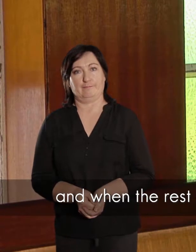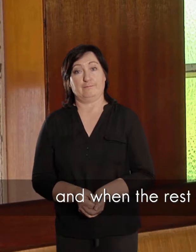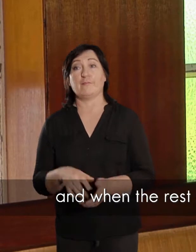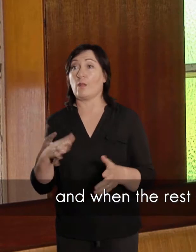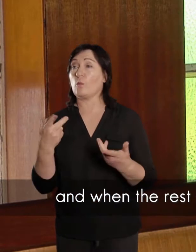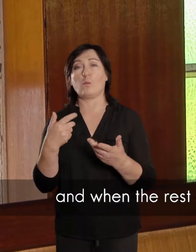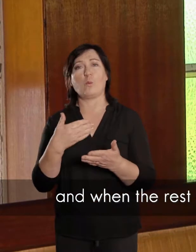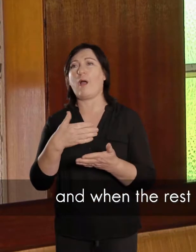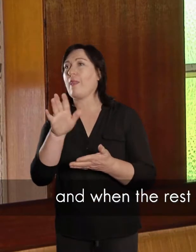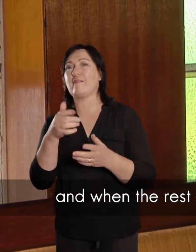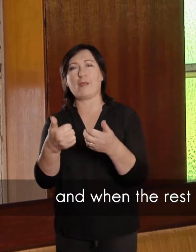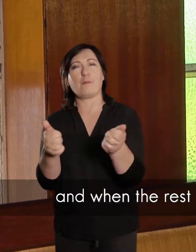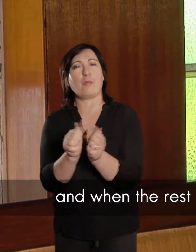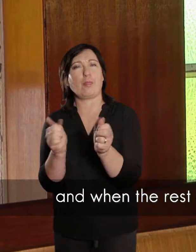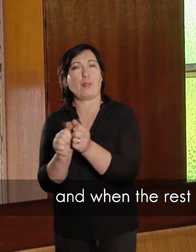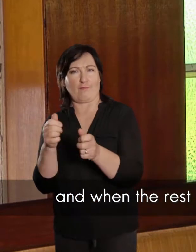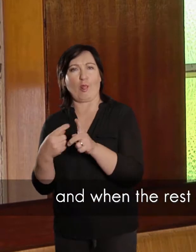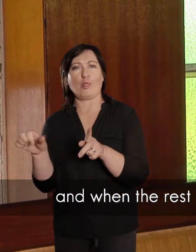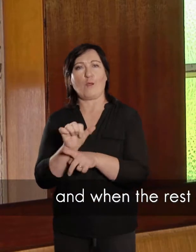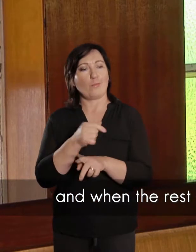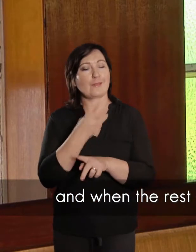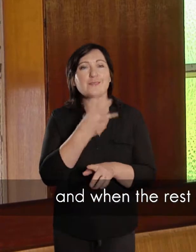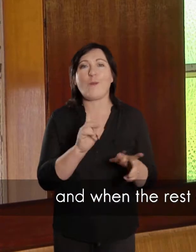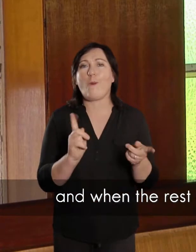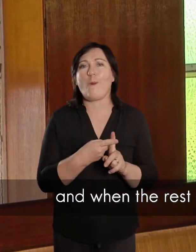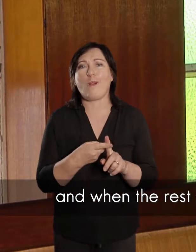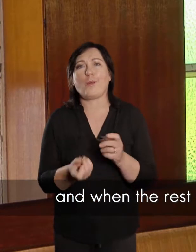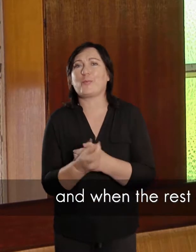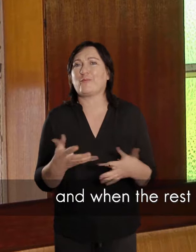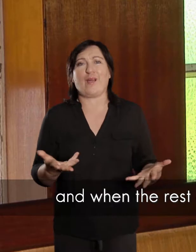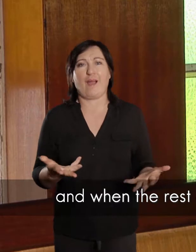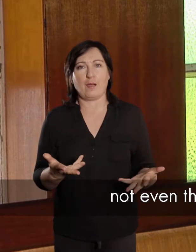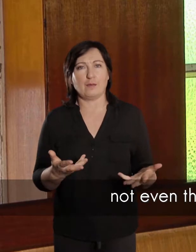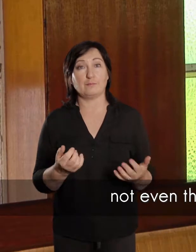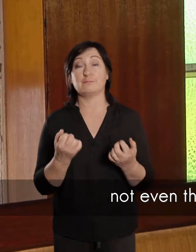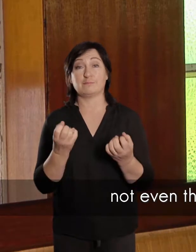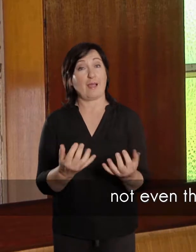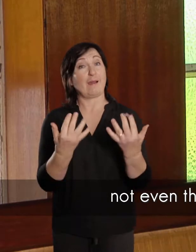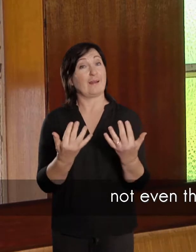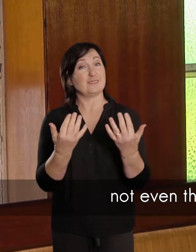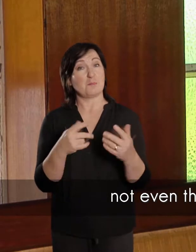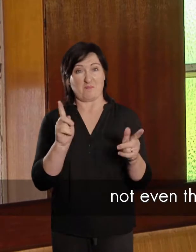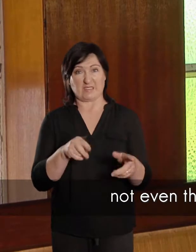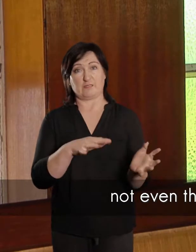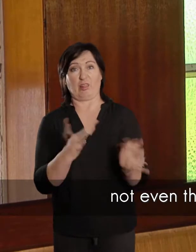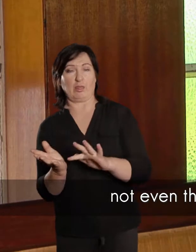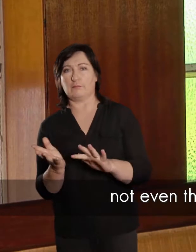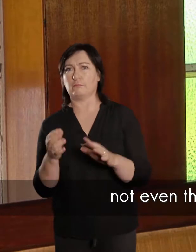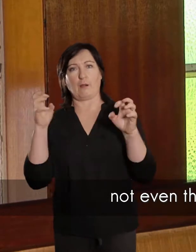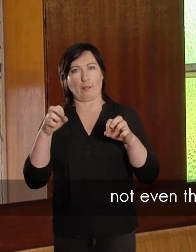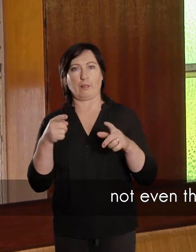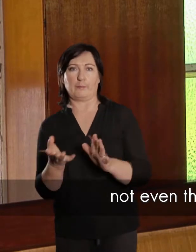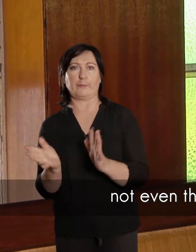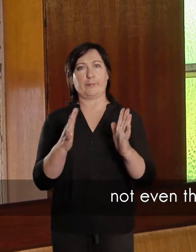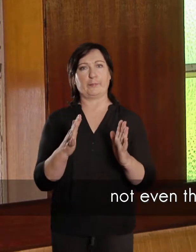en toe die rest van die gemeente wil teruggaan om te gaan kyk op die toneel was nie eers meer die gras wat platgedrukt